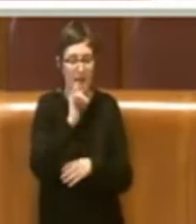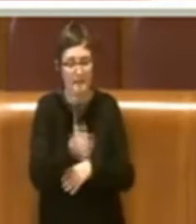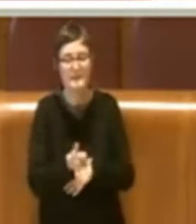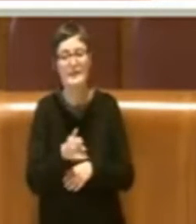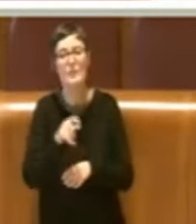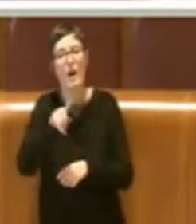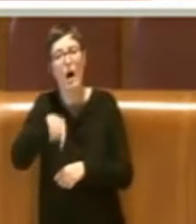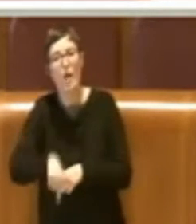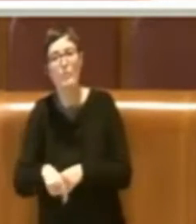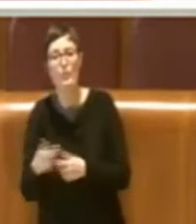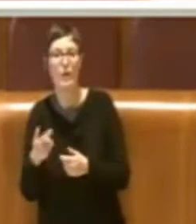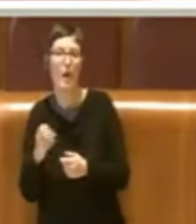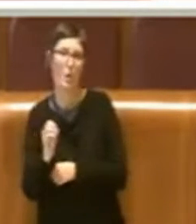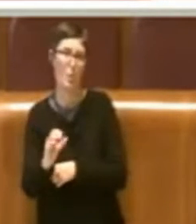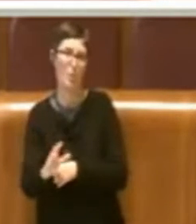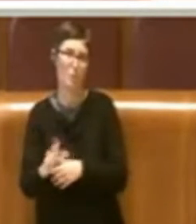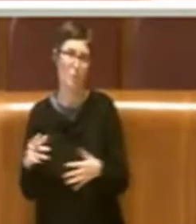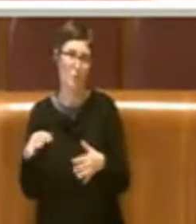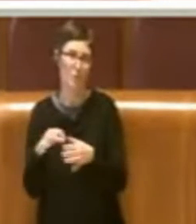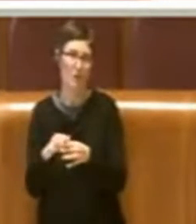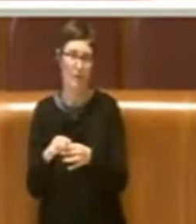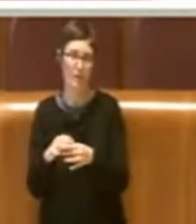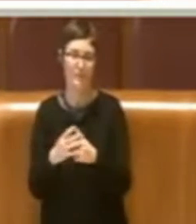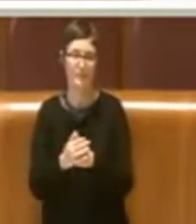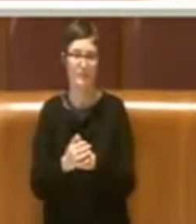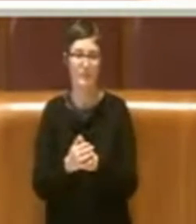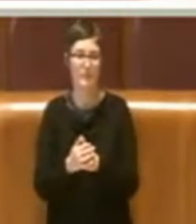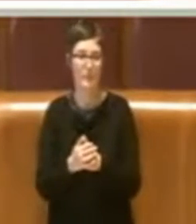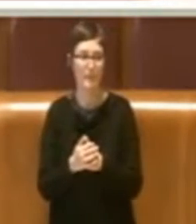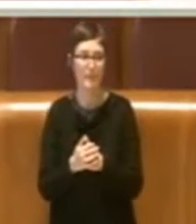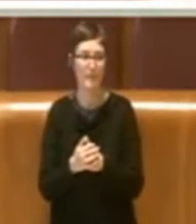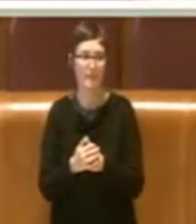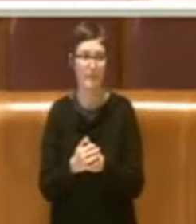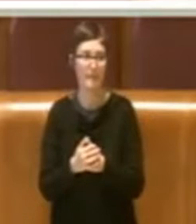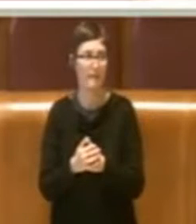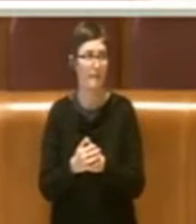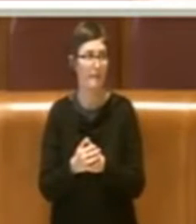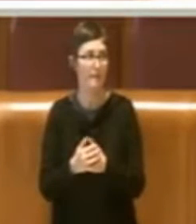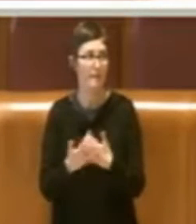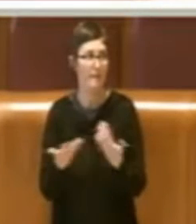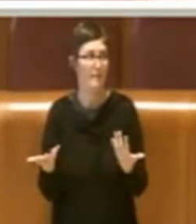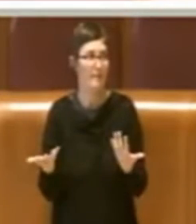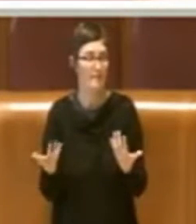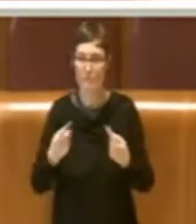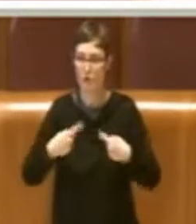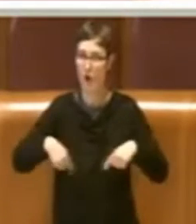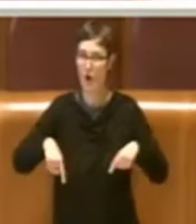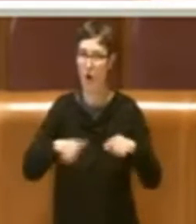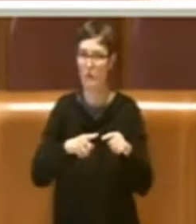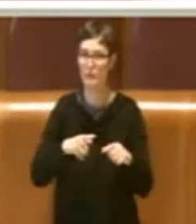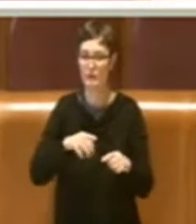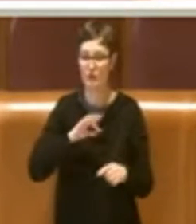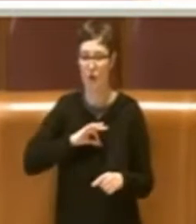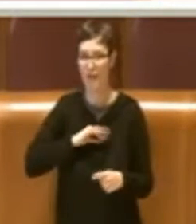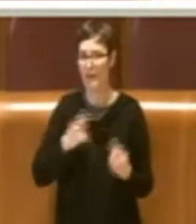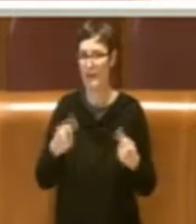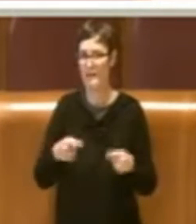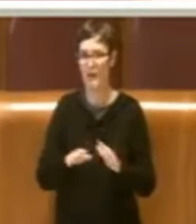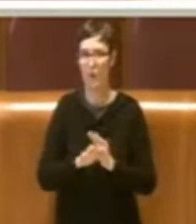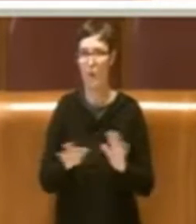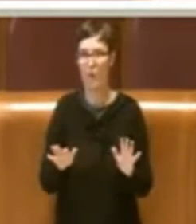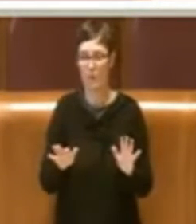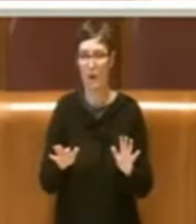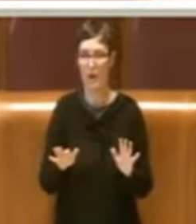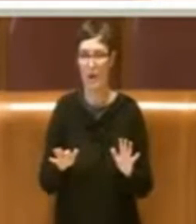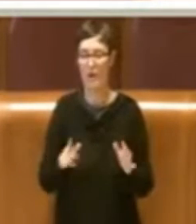a livello culturale. Credo che l'interesse di questa Commissione va in questo senso coordinatamente